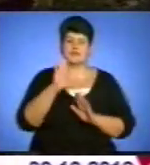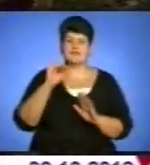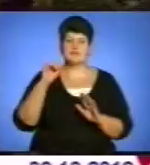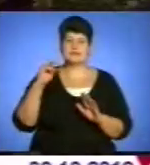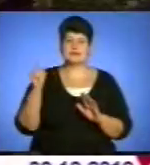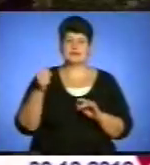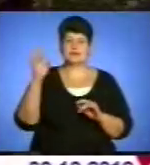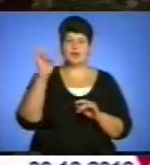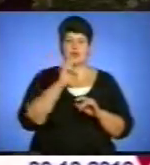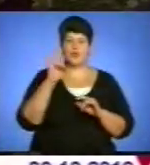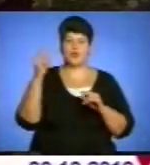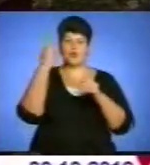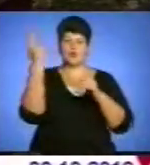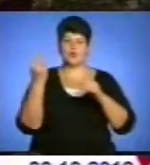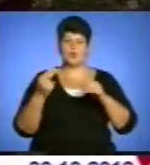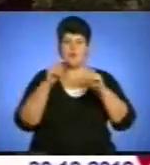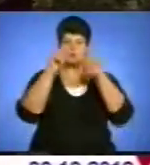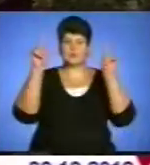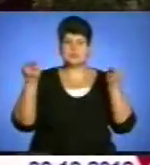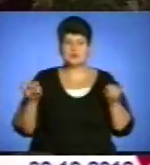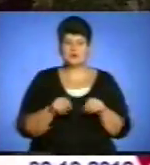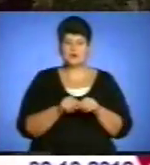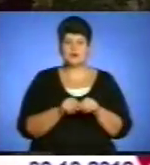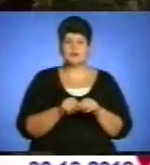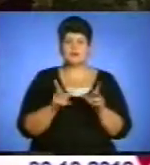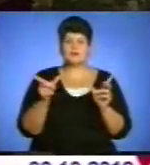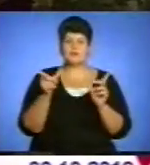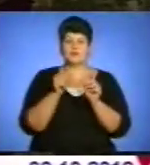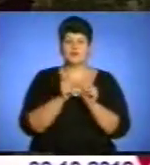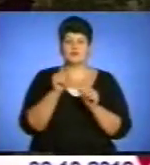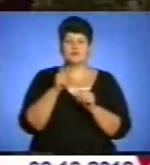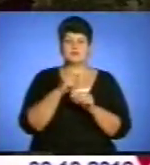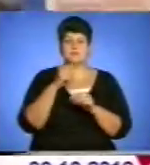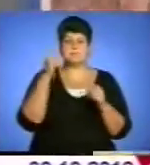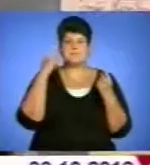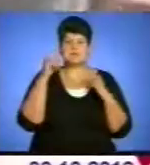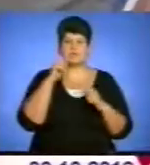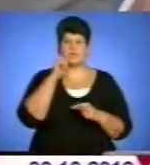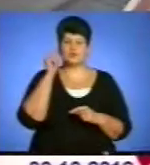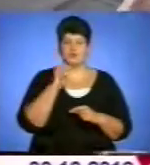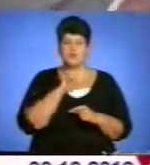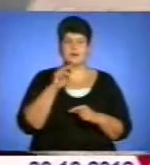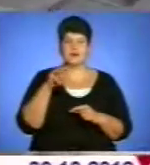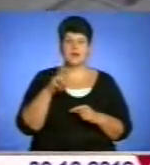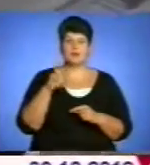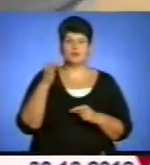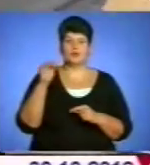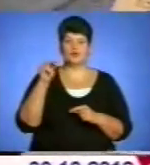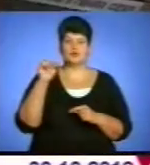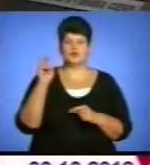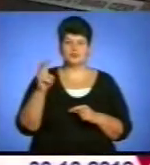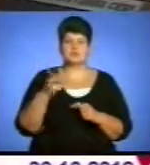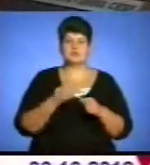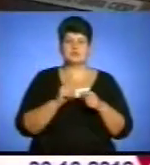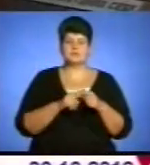іконопису і поєднав його із мистецтвом українським. Михайло Бойчук – митець із